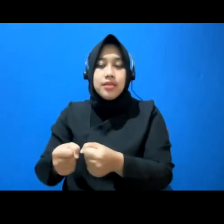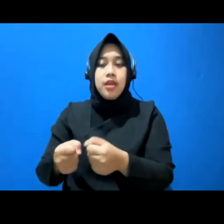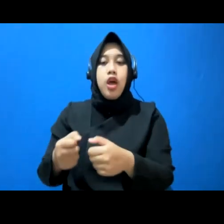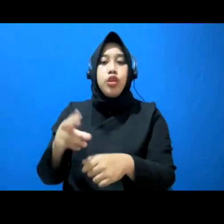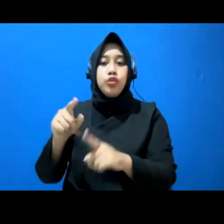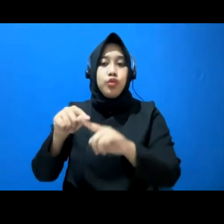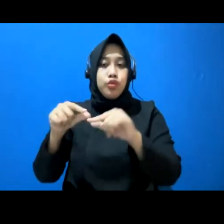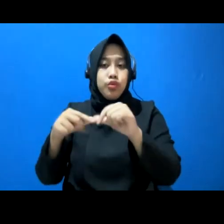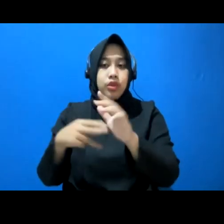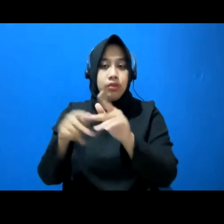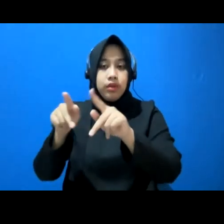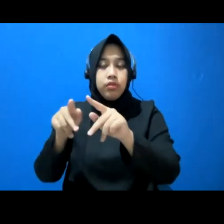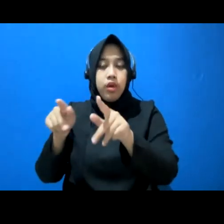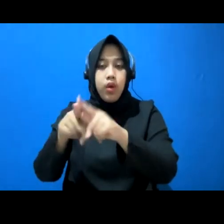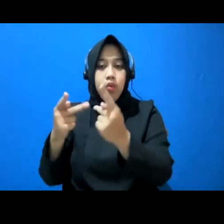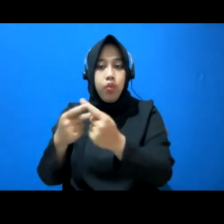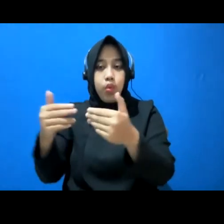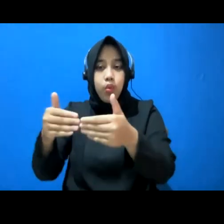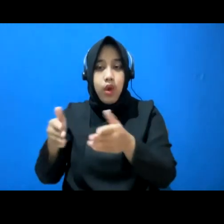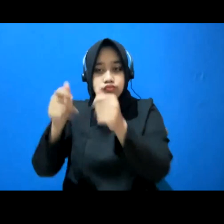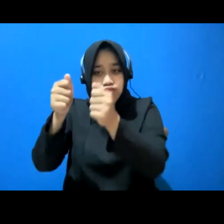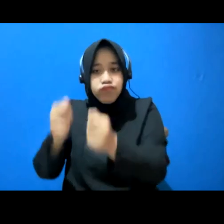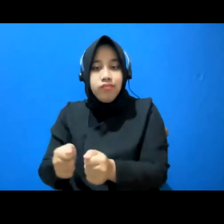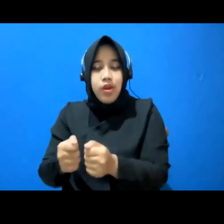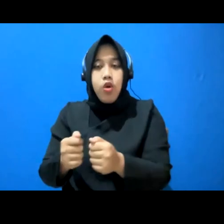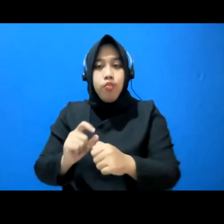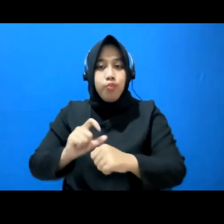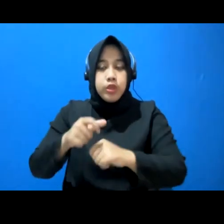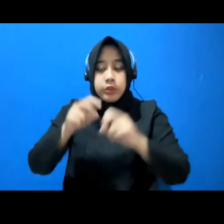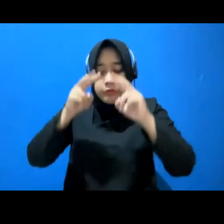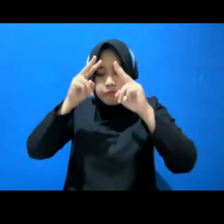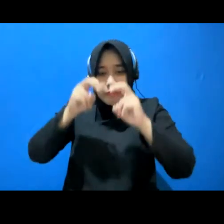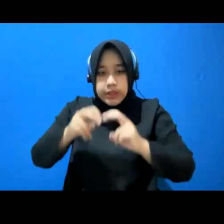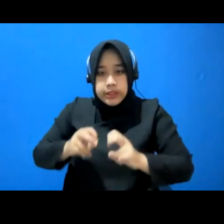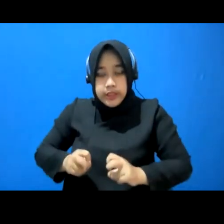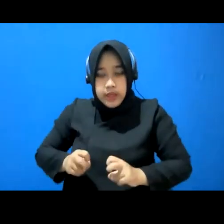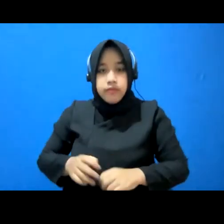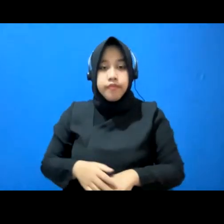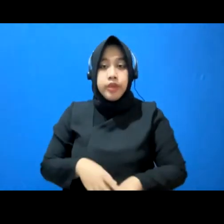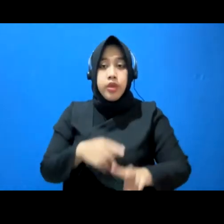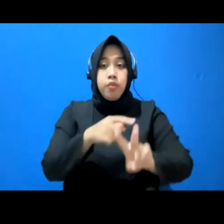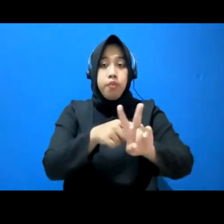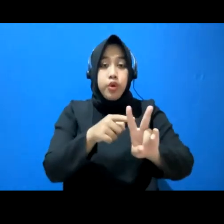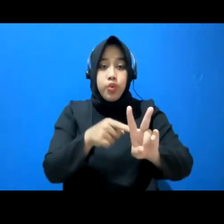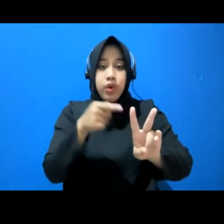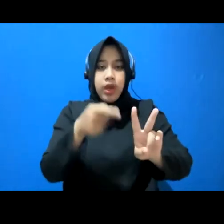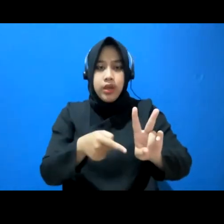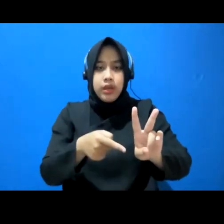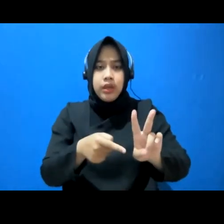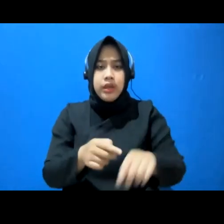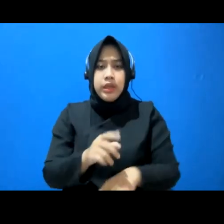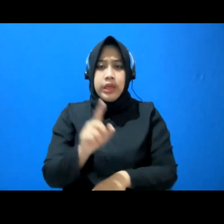dalam proses penyidikan itu kita berdua atau dengan klien tidak ada boleh